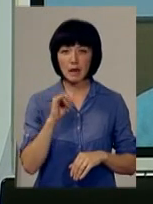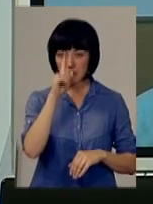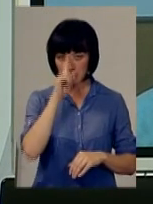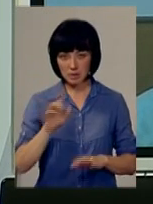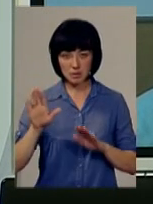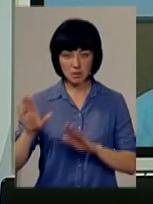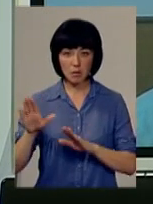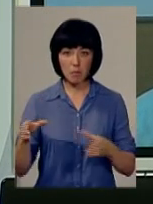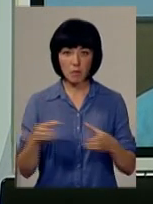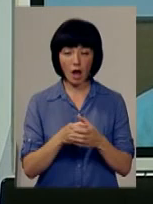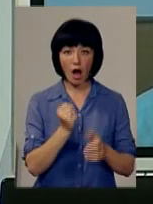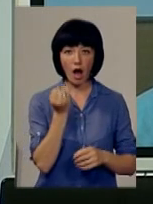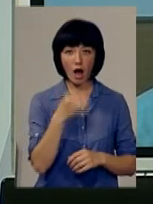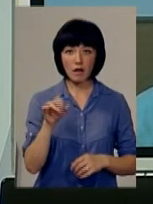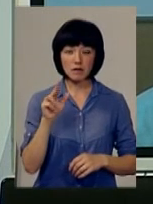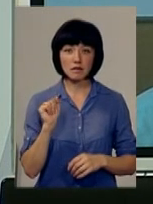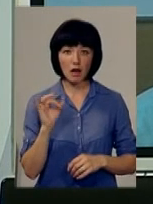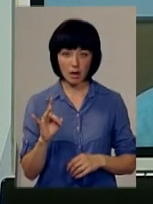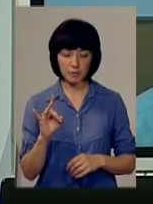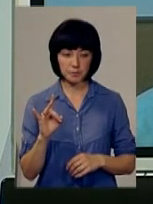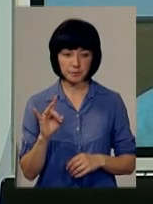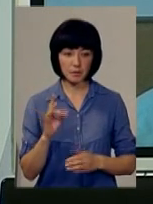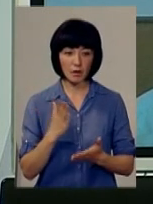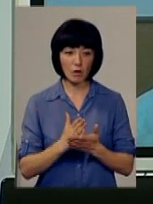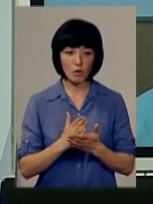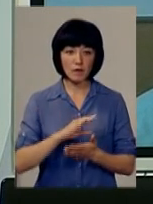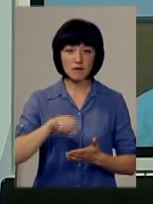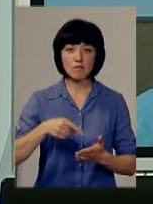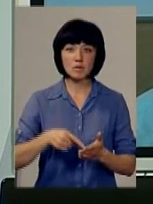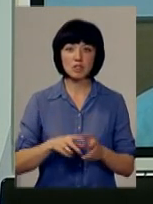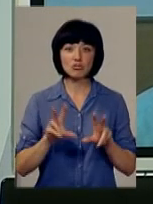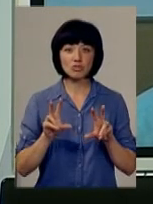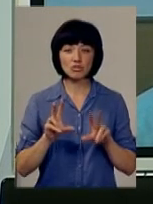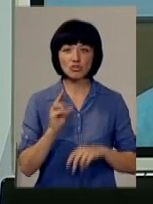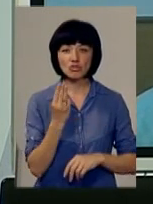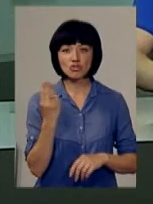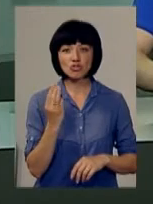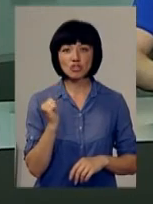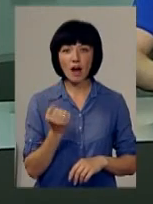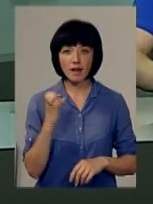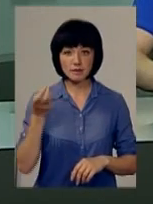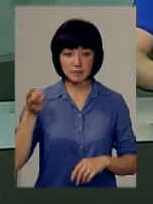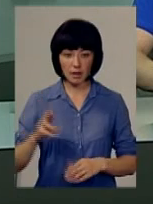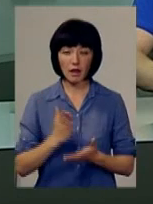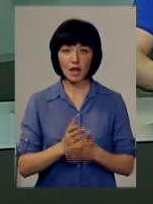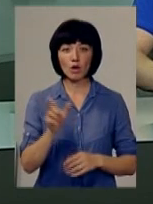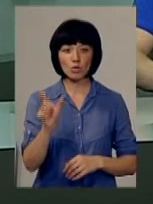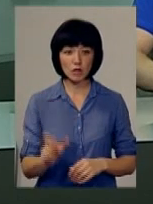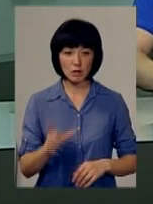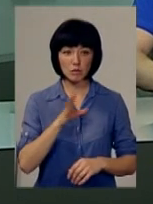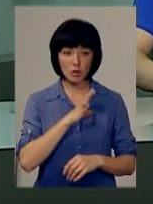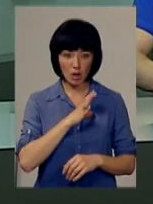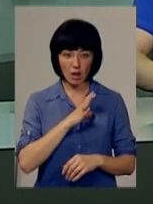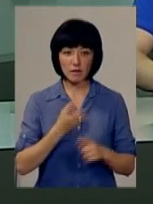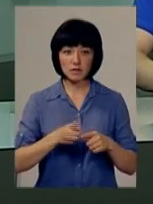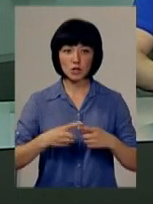часу він був в батальйоні Айдар, як доброволець, знаходився в місті щастя. Так, що є там людина, яка вже була в тій зоні,